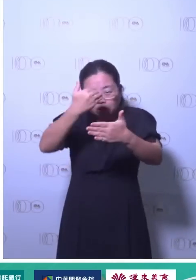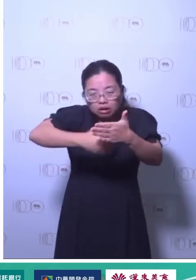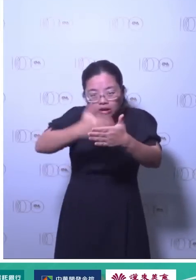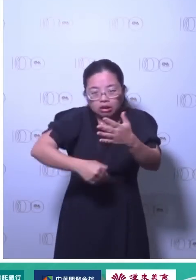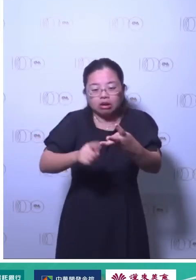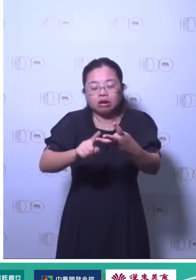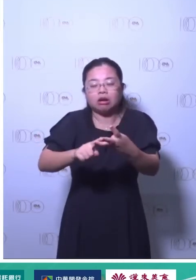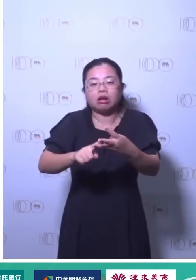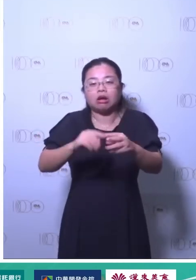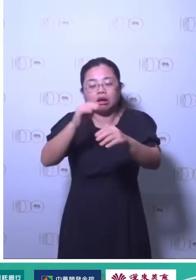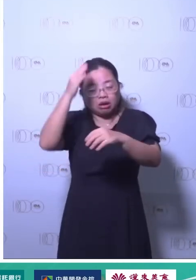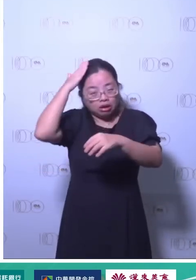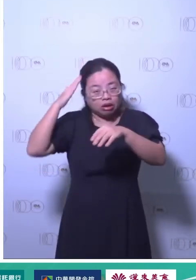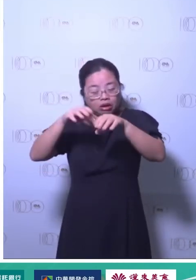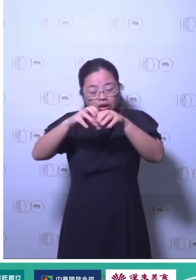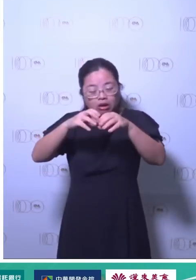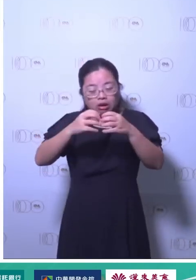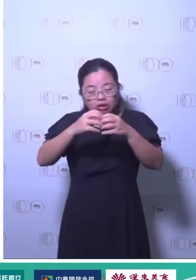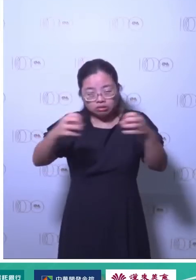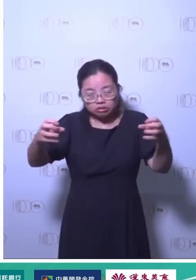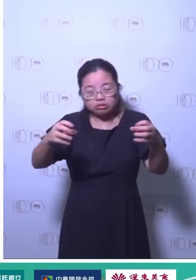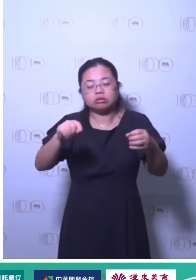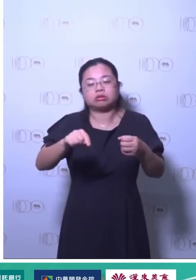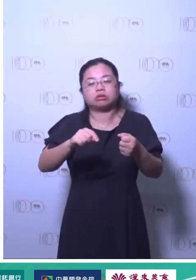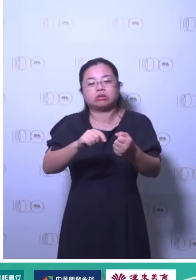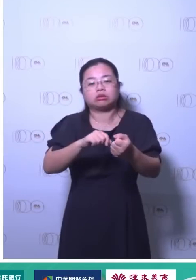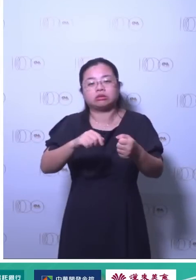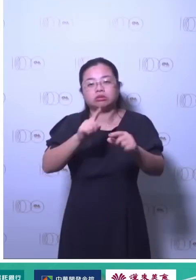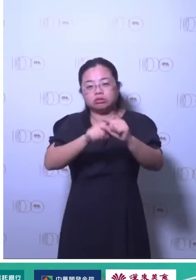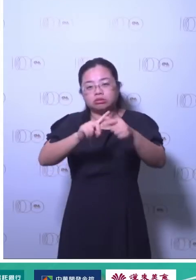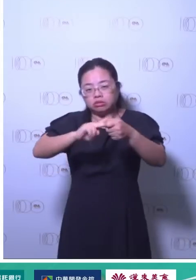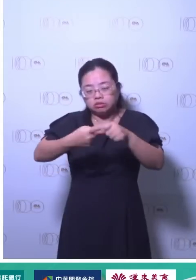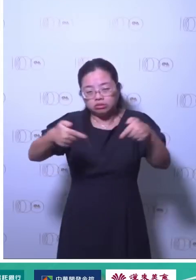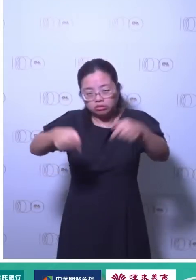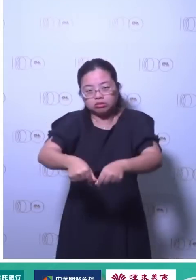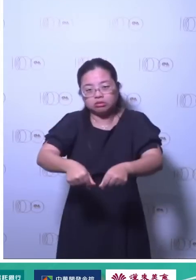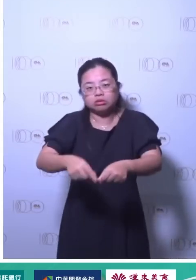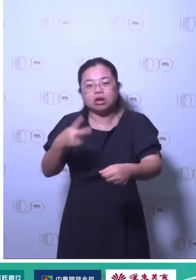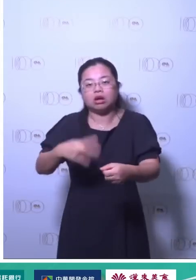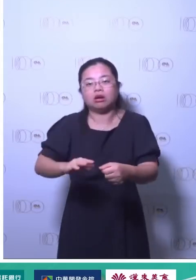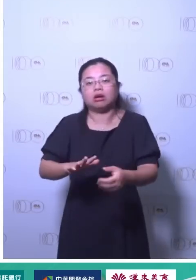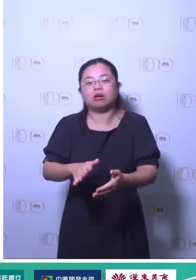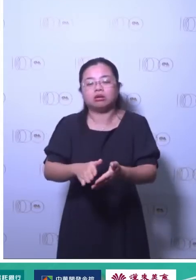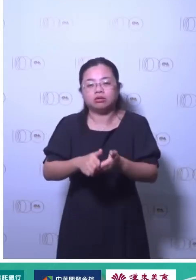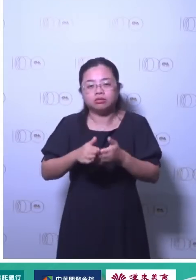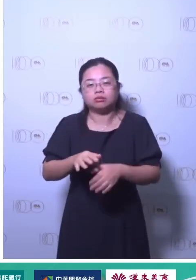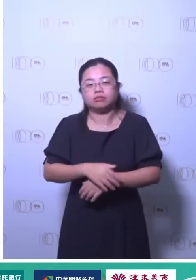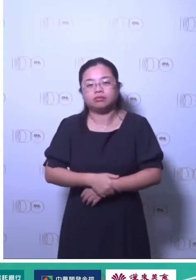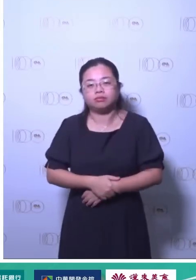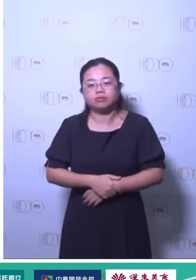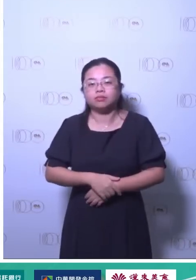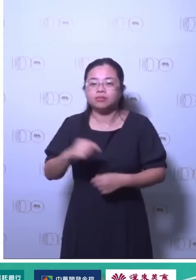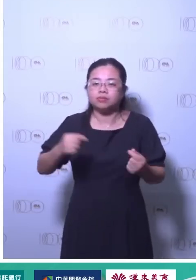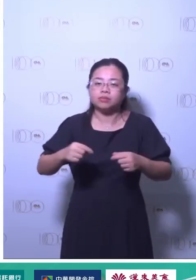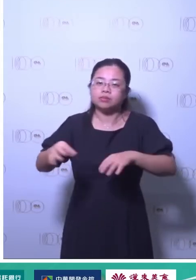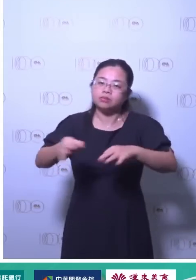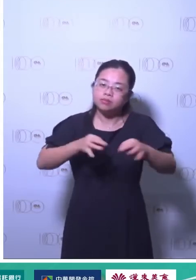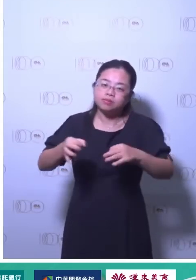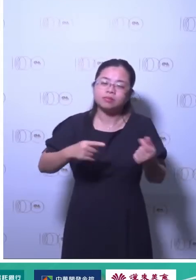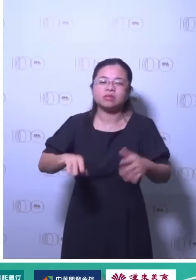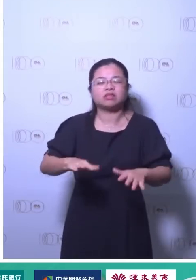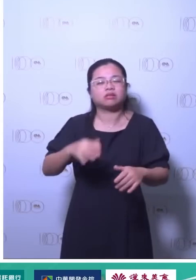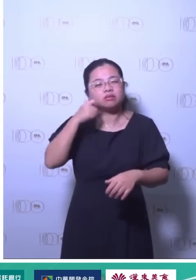没有技术所以我们是迈向净零把它当长期目标那前面做哪几件事就是做盘查减量